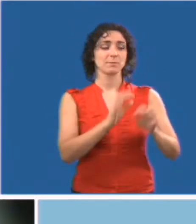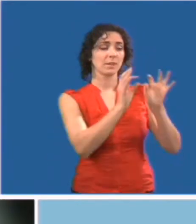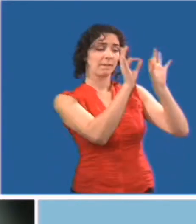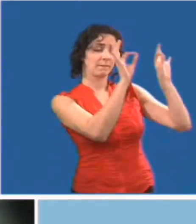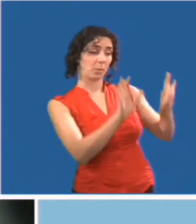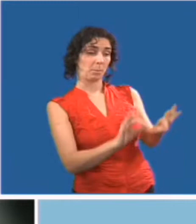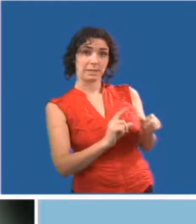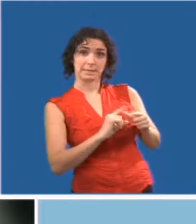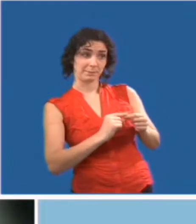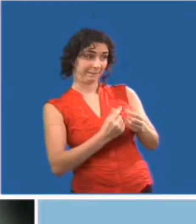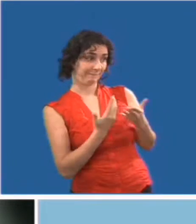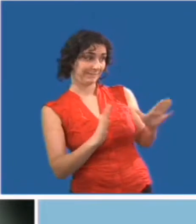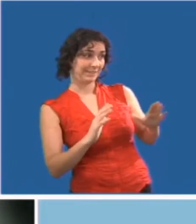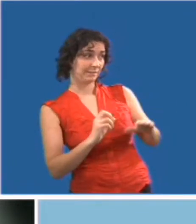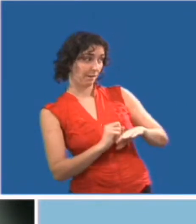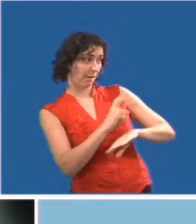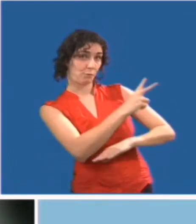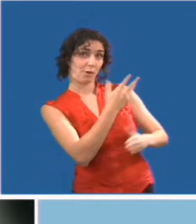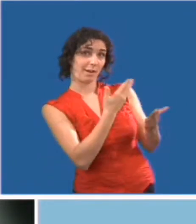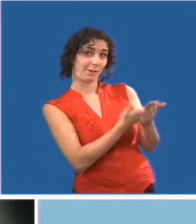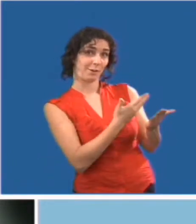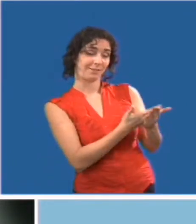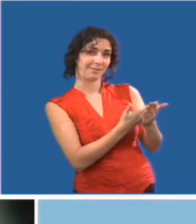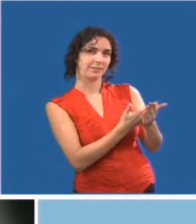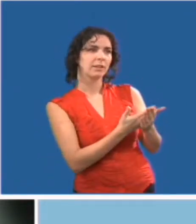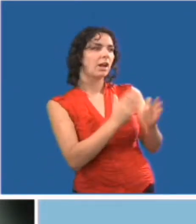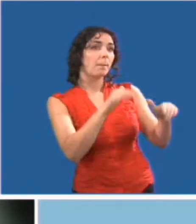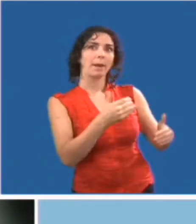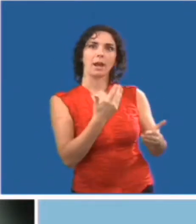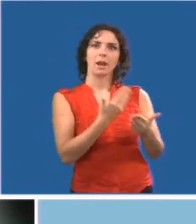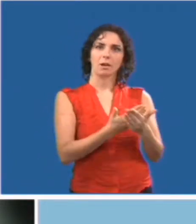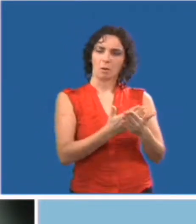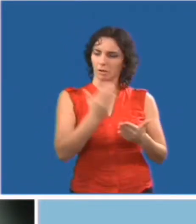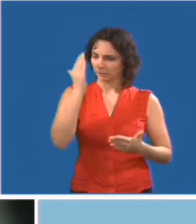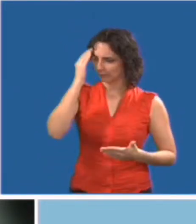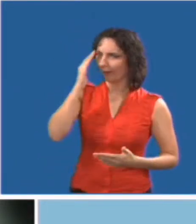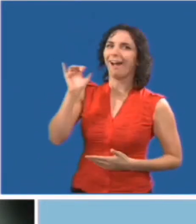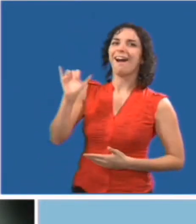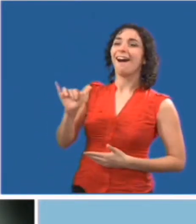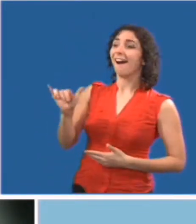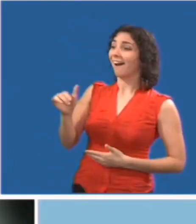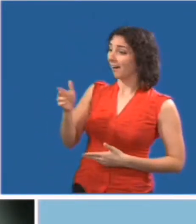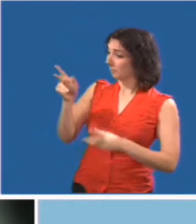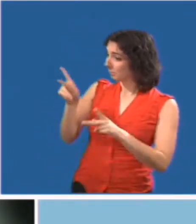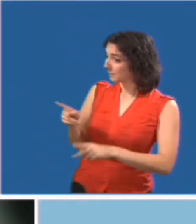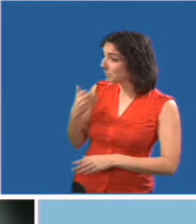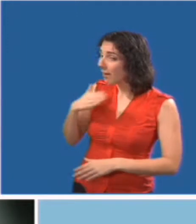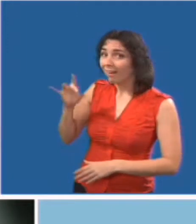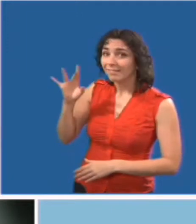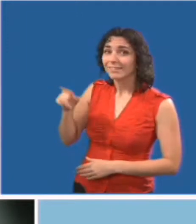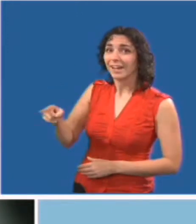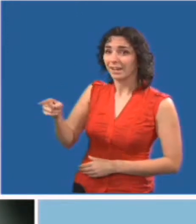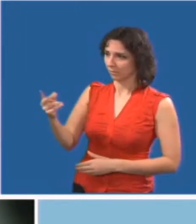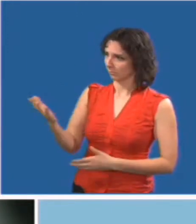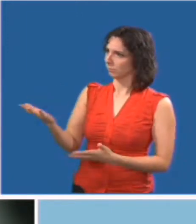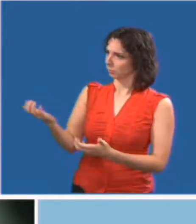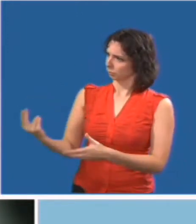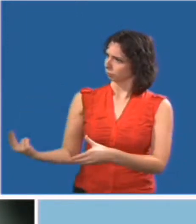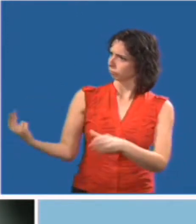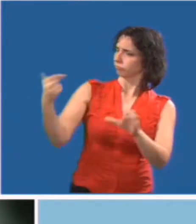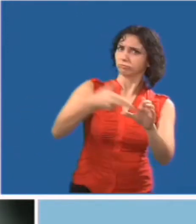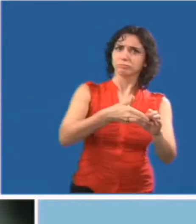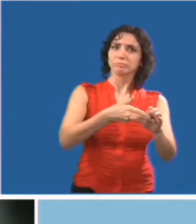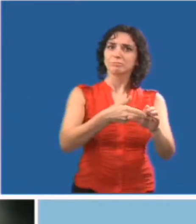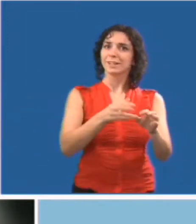Lorsque l'avis est retourné, l'école est informée qu'une personne qui a de la difficulté à entendre